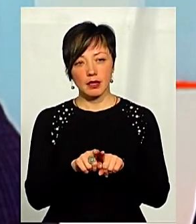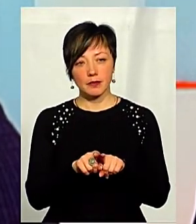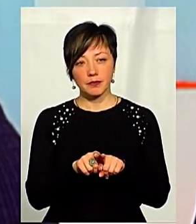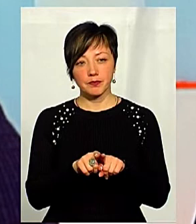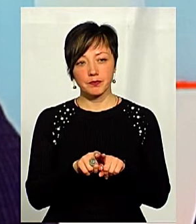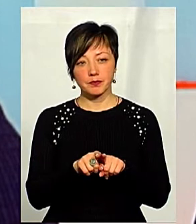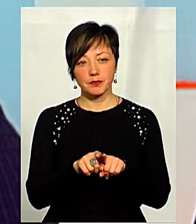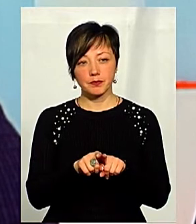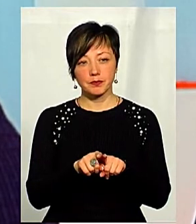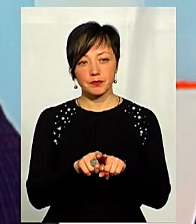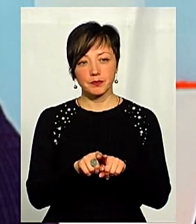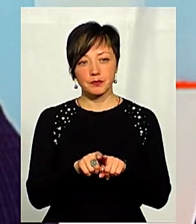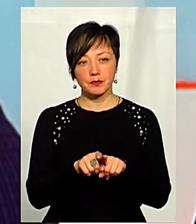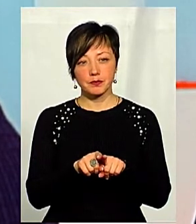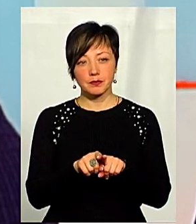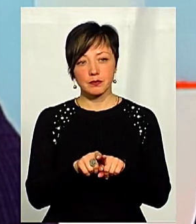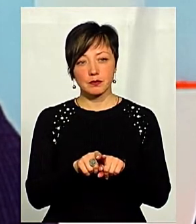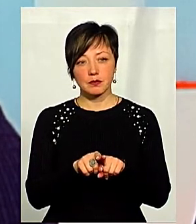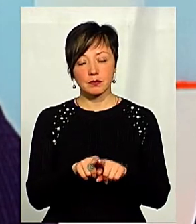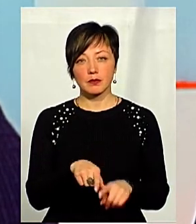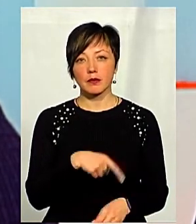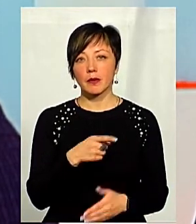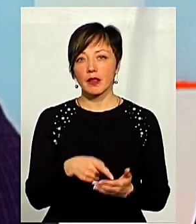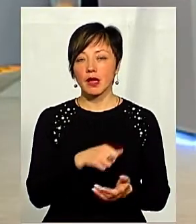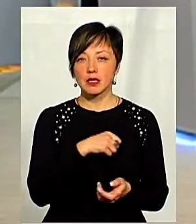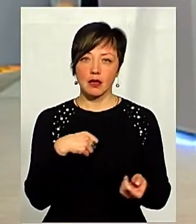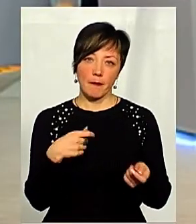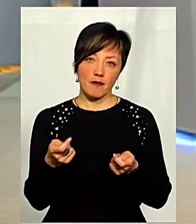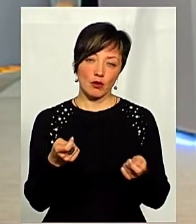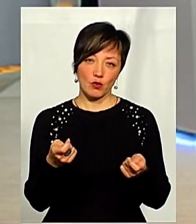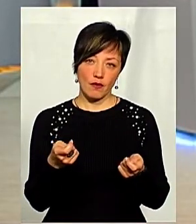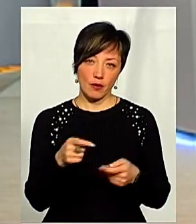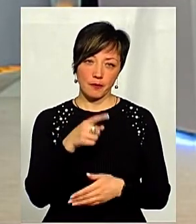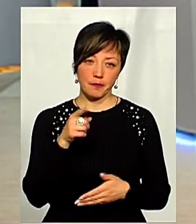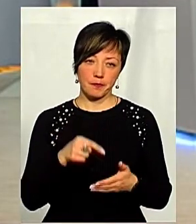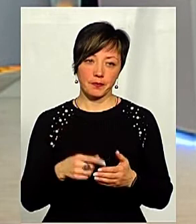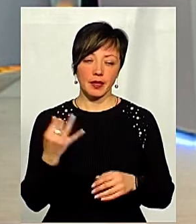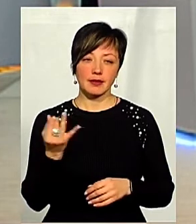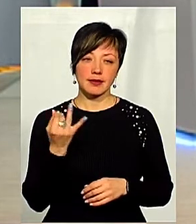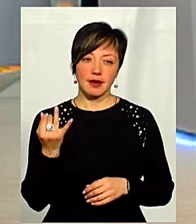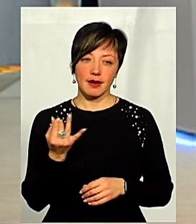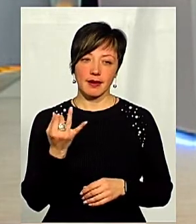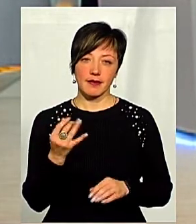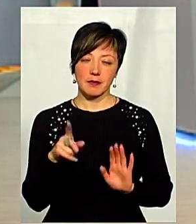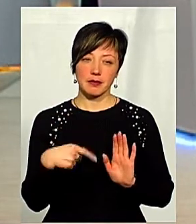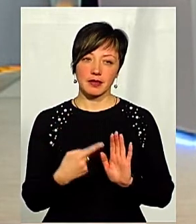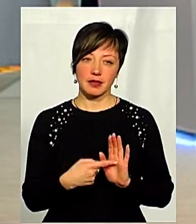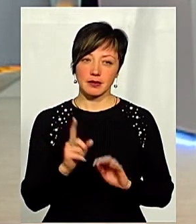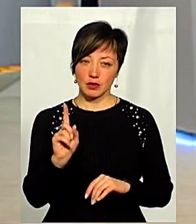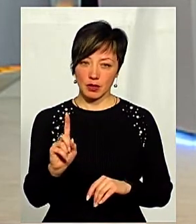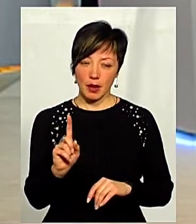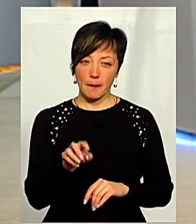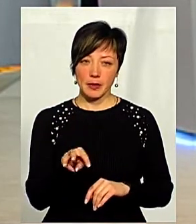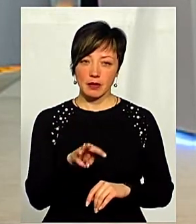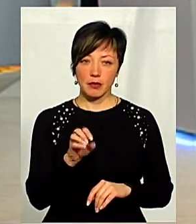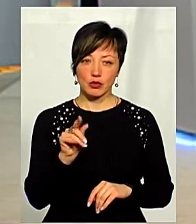застереження і питання, хто в самоврядування. Це дуже цікаве питання. Тим більше, я хочу… Корею, і